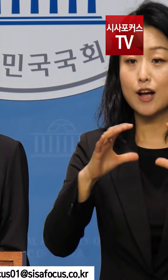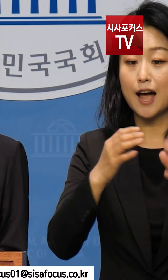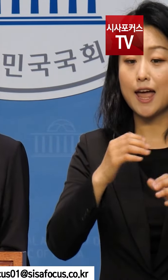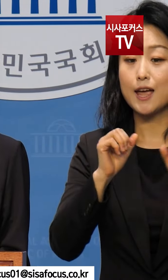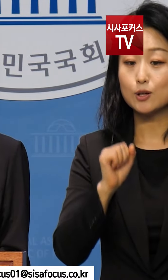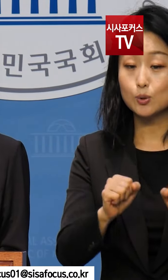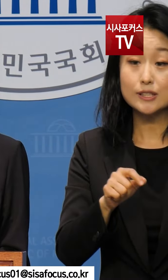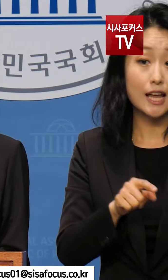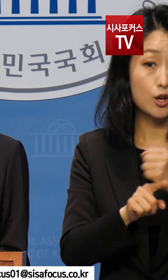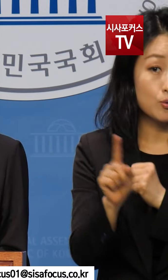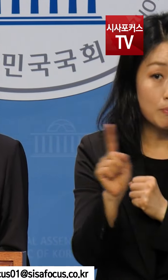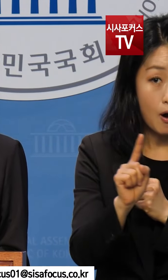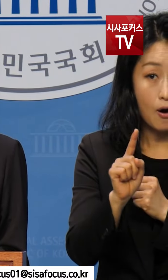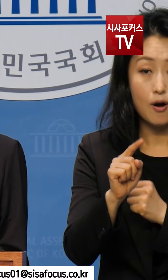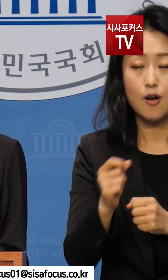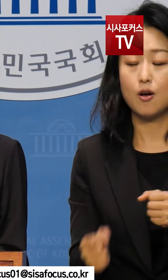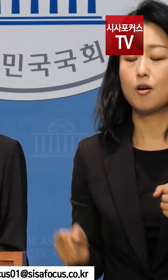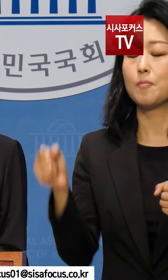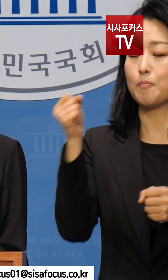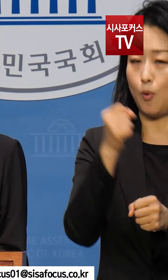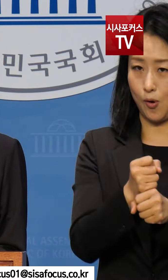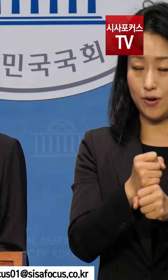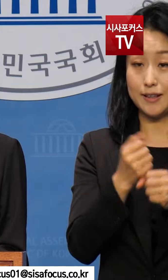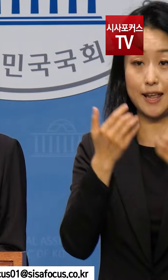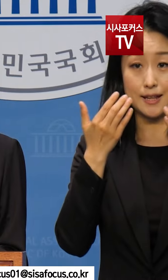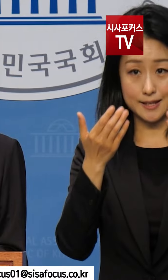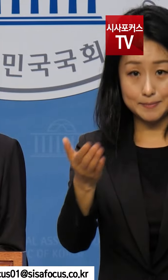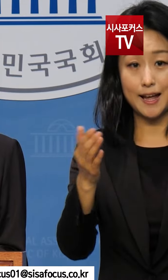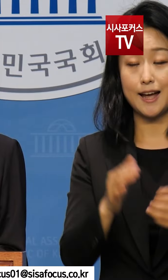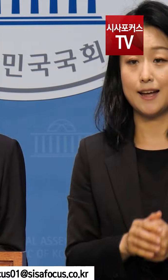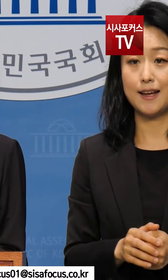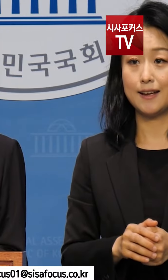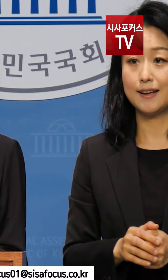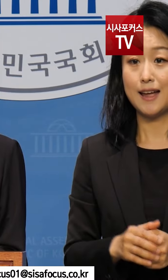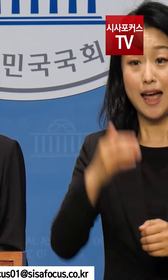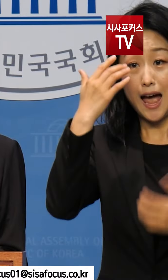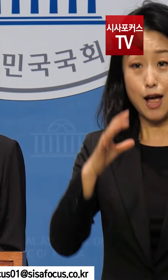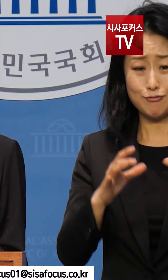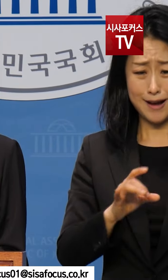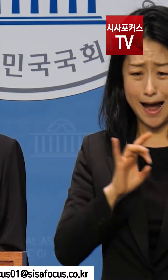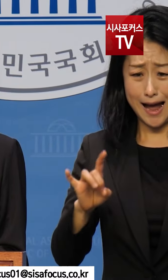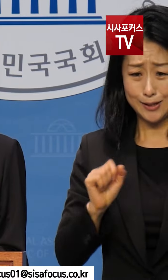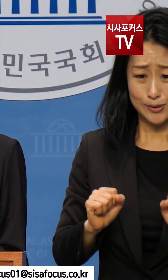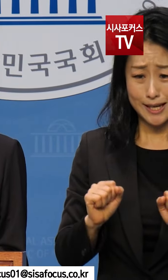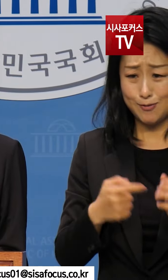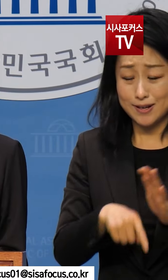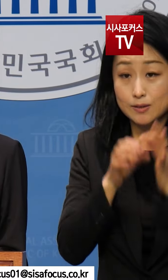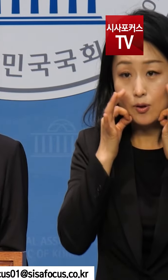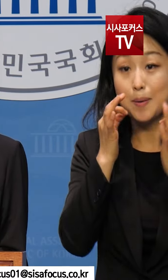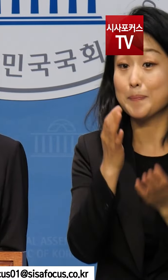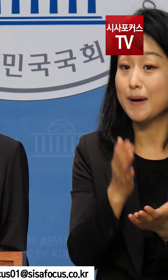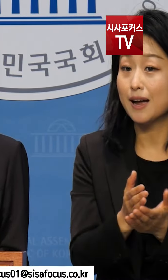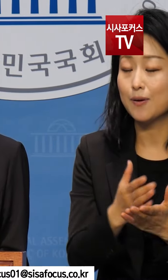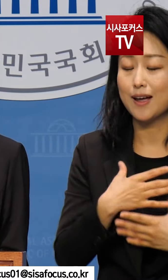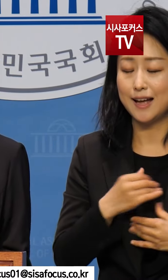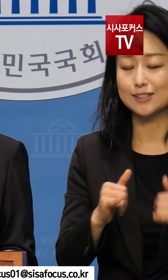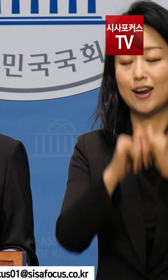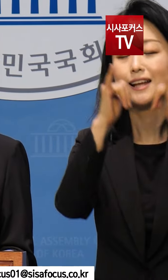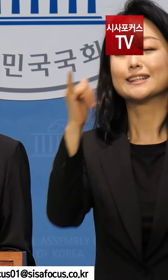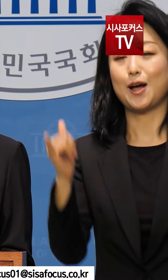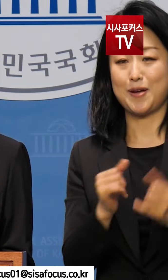존재 이유를 다시 복원해 내겠습니다. 각자 도생의 대한민국을 끝내고 안전사회 건설로